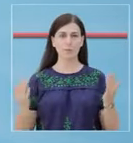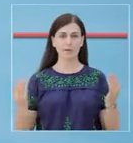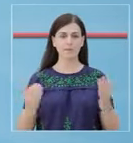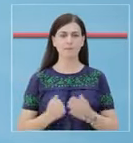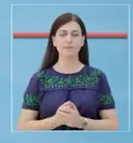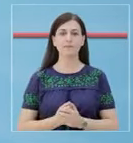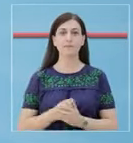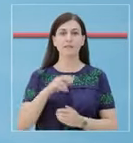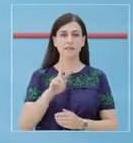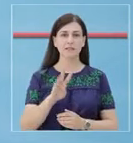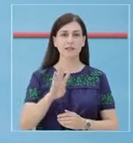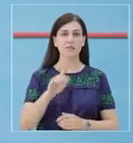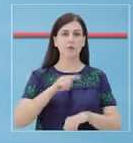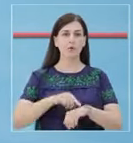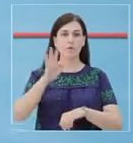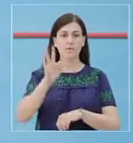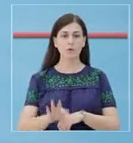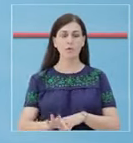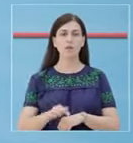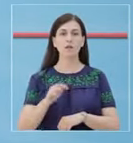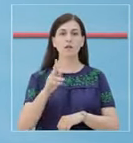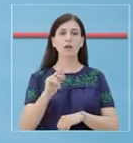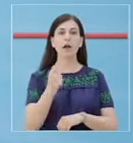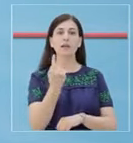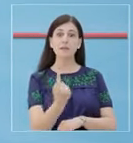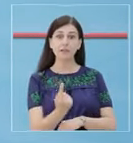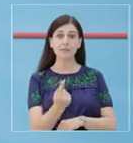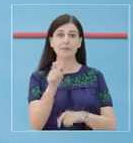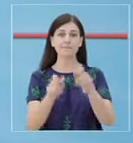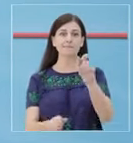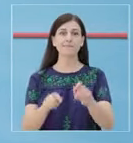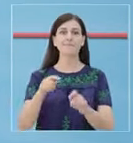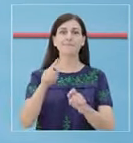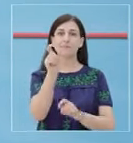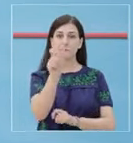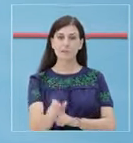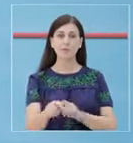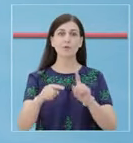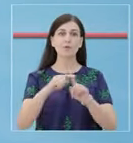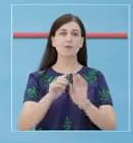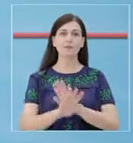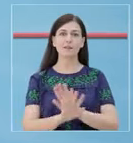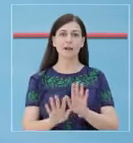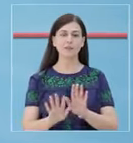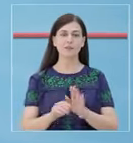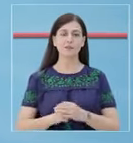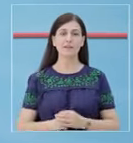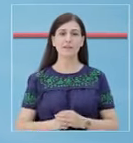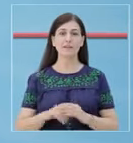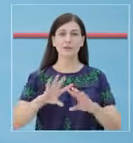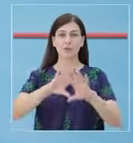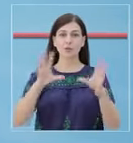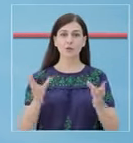epidemiologike të but. Në 24 orëve të fundit, është konfirmuar vetëm një rast pozitiv me COVID-19